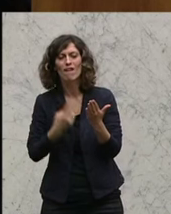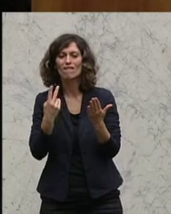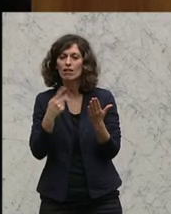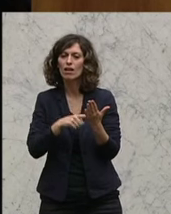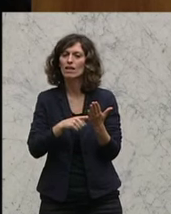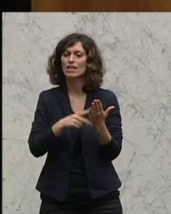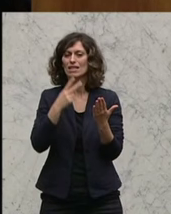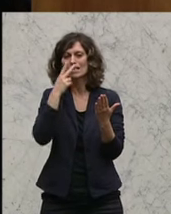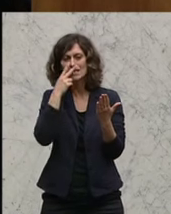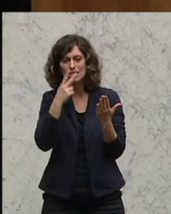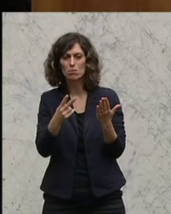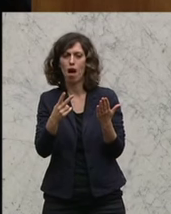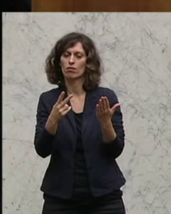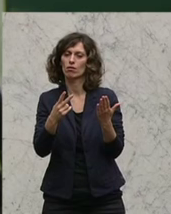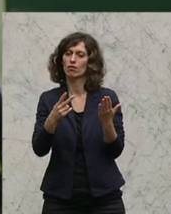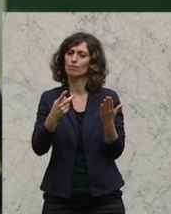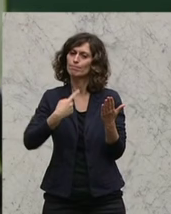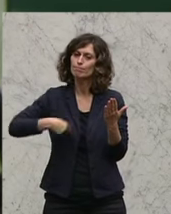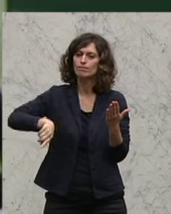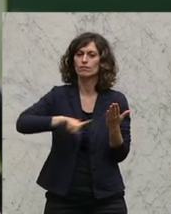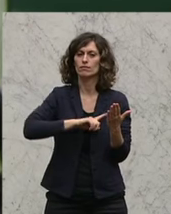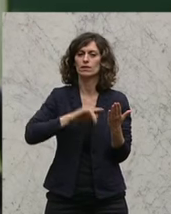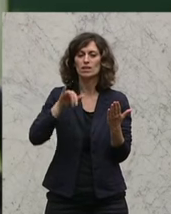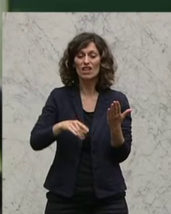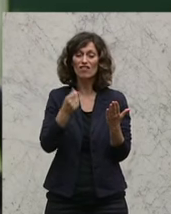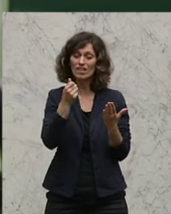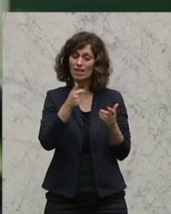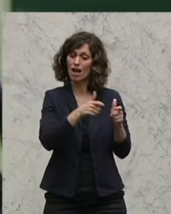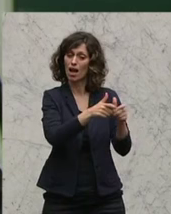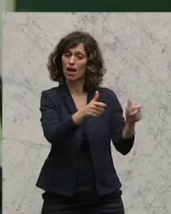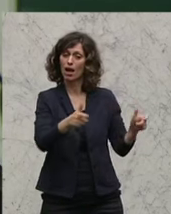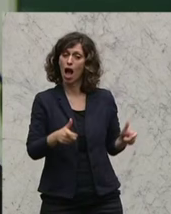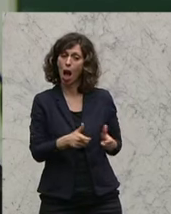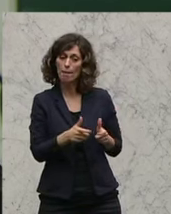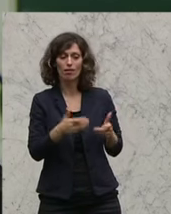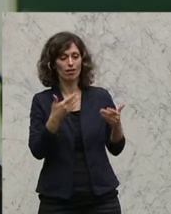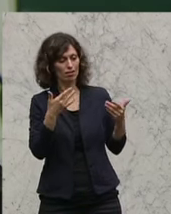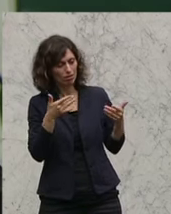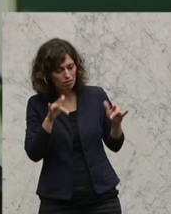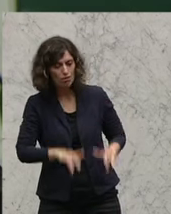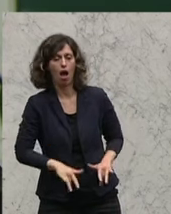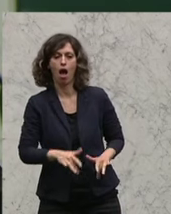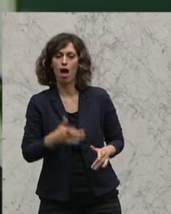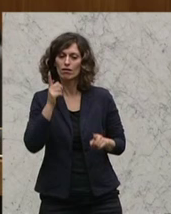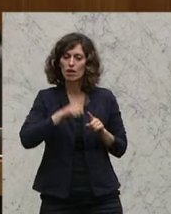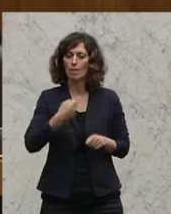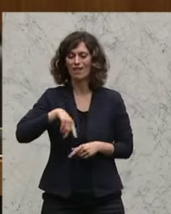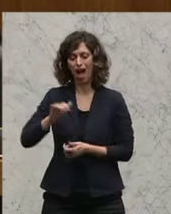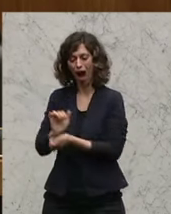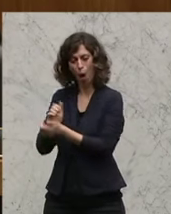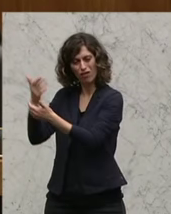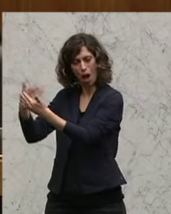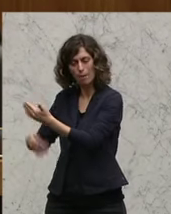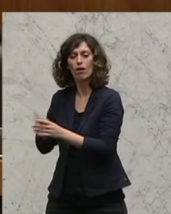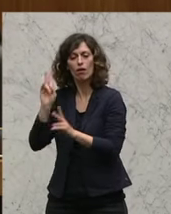Sinnes, ist es für uns ganz wesentlich, dass wir auch die finanziellen Rahmen dergestalt haben, dass wir diese Aufgaben auch erfüllen